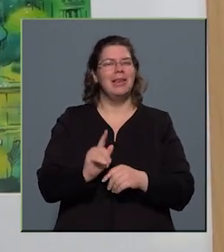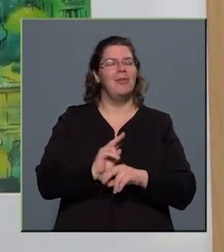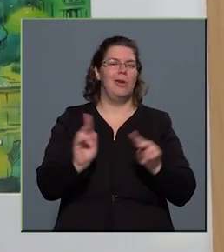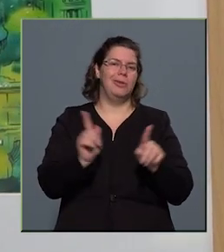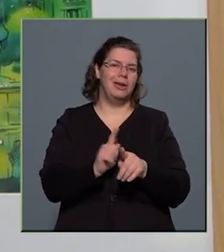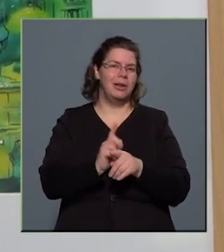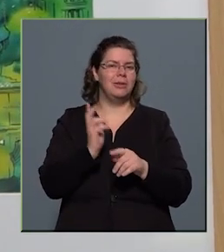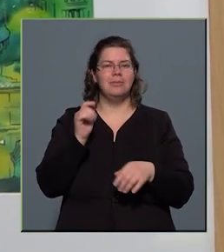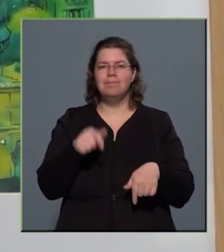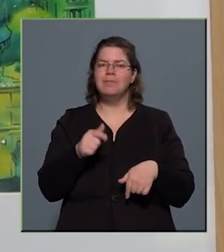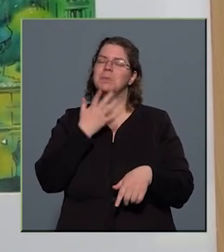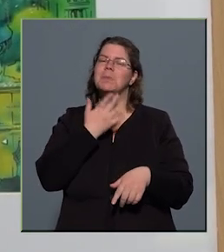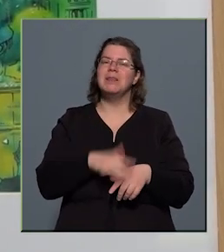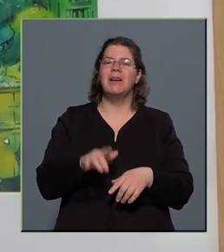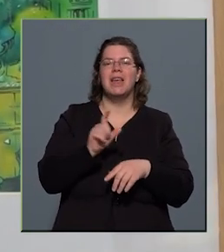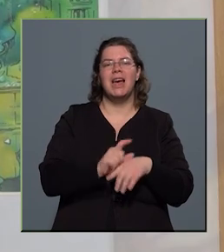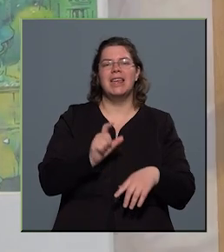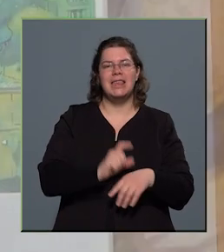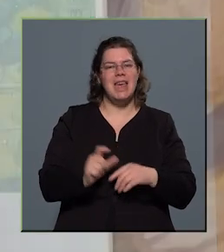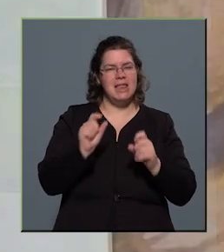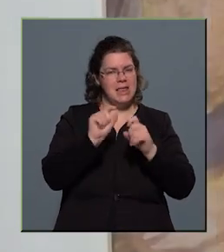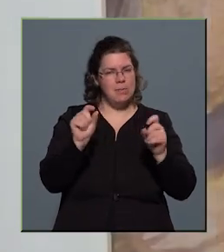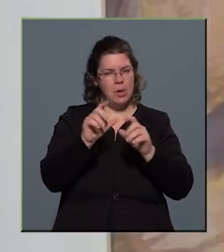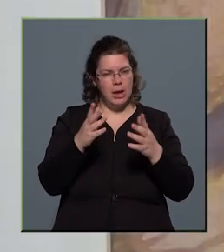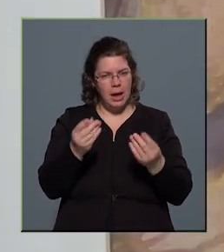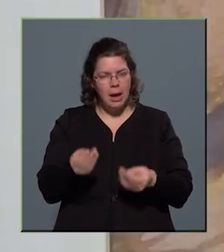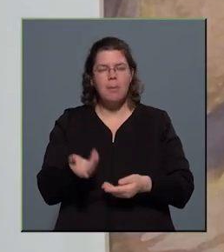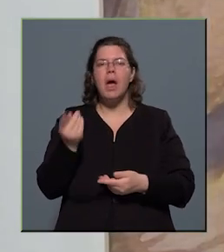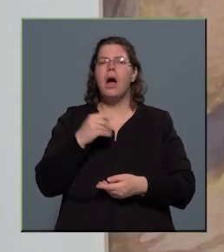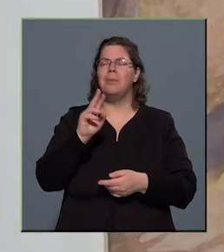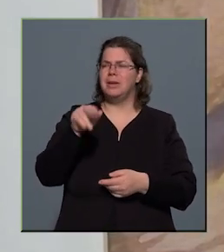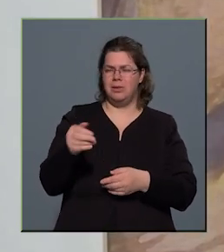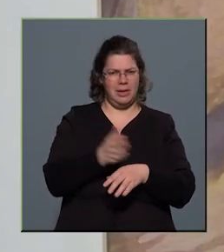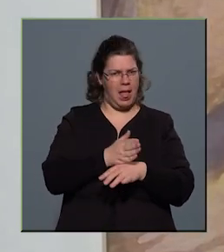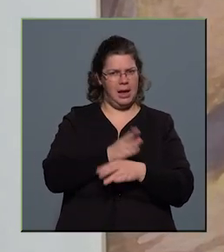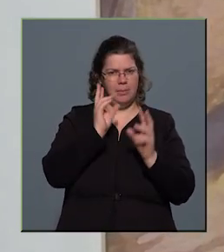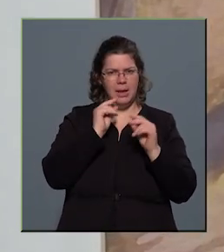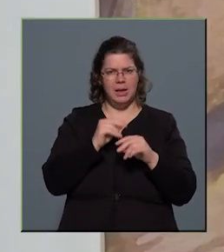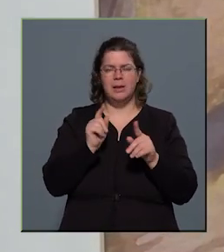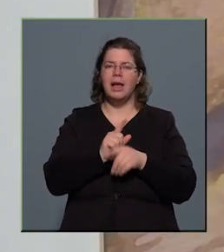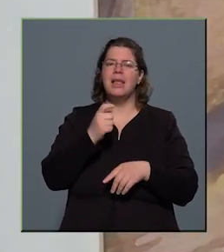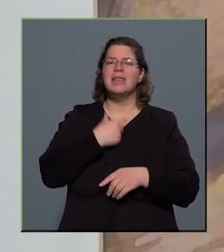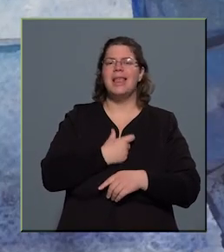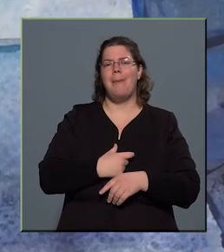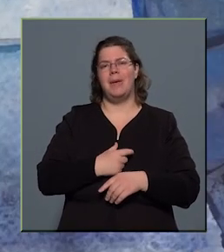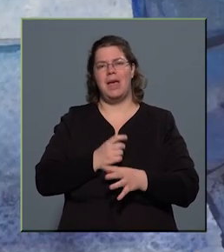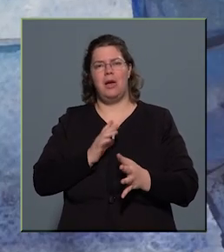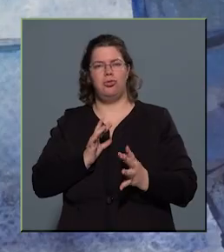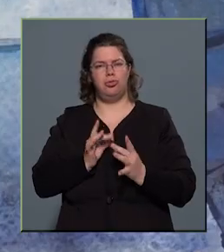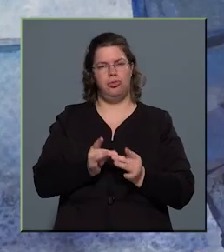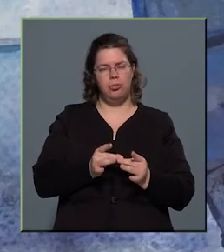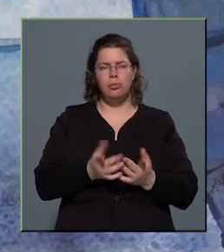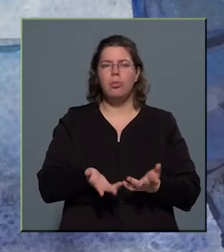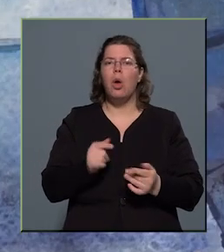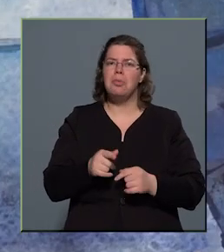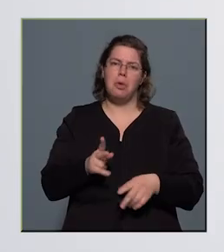olyanok, hogy itt például az a hiánycímű kép, amikor itt az elején beszéltünk, ami ilyen nagyon személyes kötődésű, azok